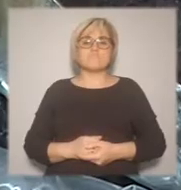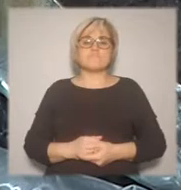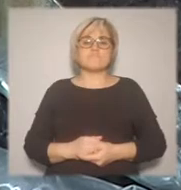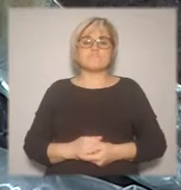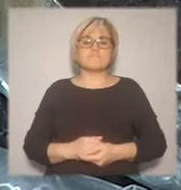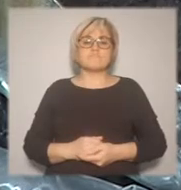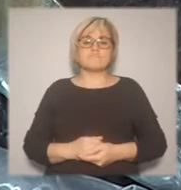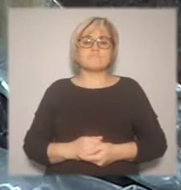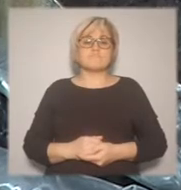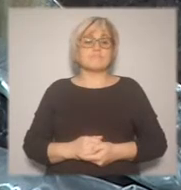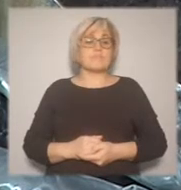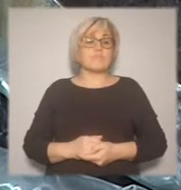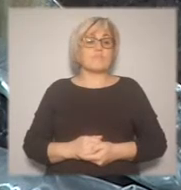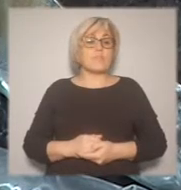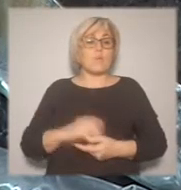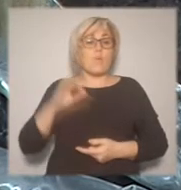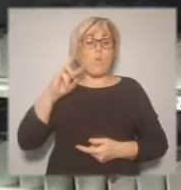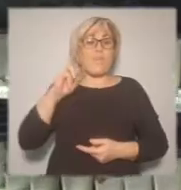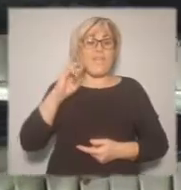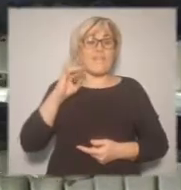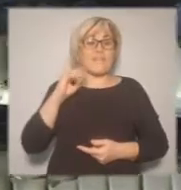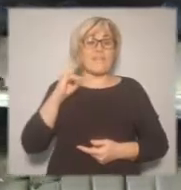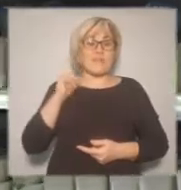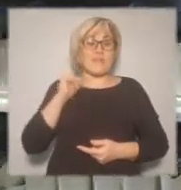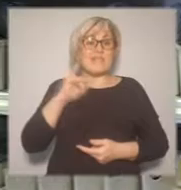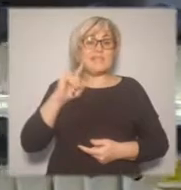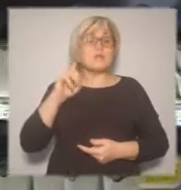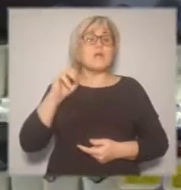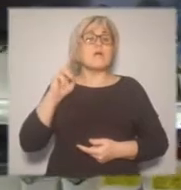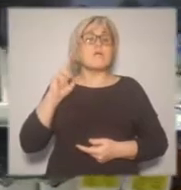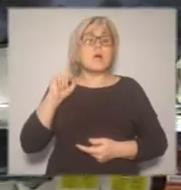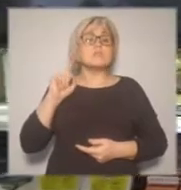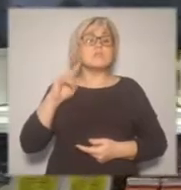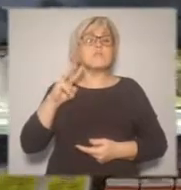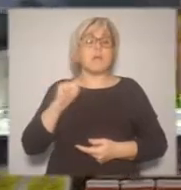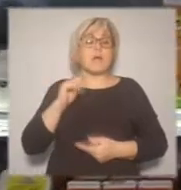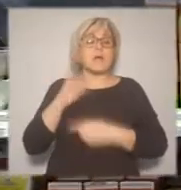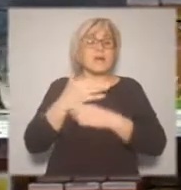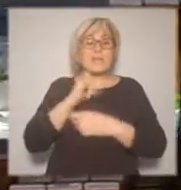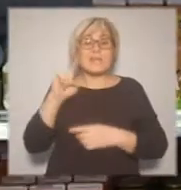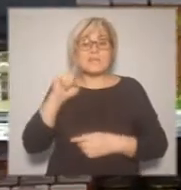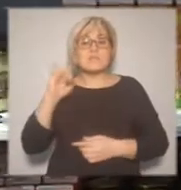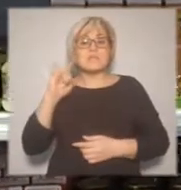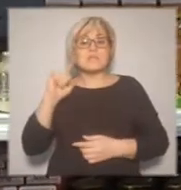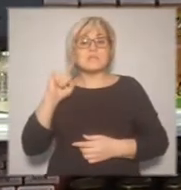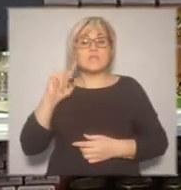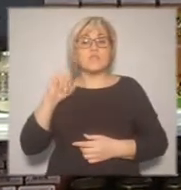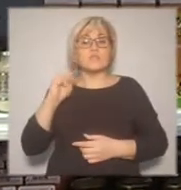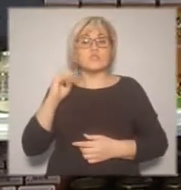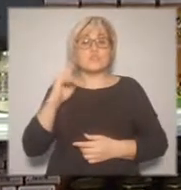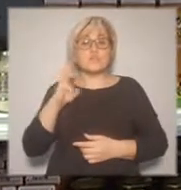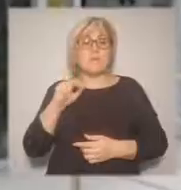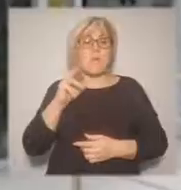Оленины из Казыма, рыба из Излучинска, молоко из Урая. Первые месяцы работы. Такой удачный старт совершенно нового для Югры